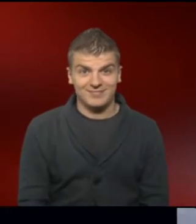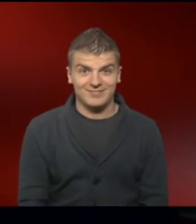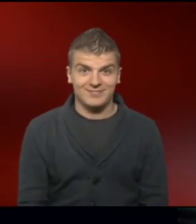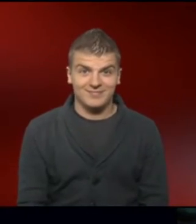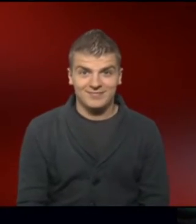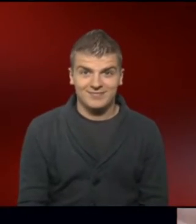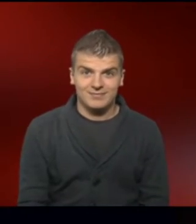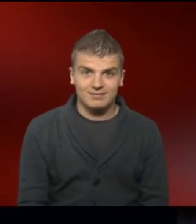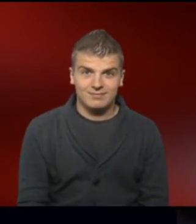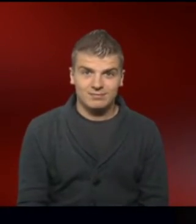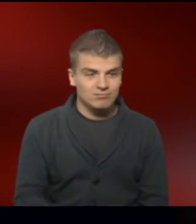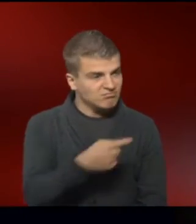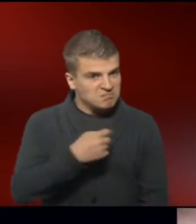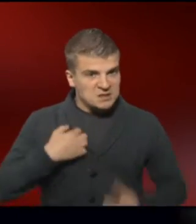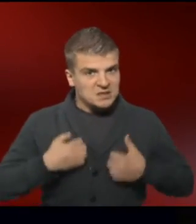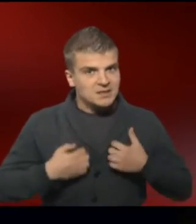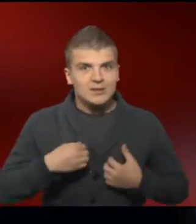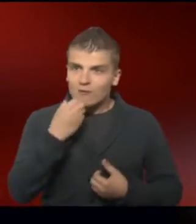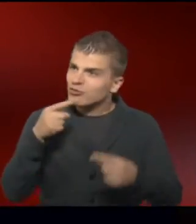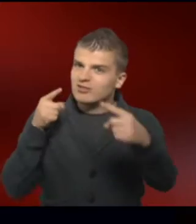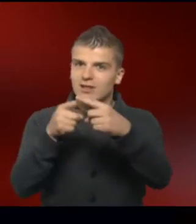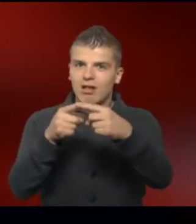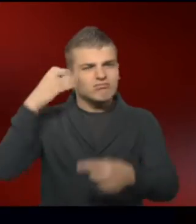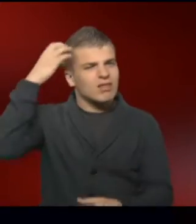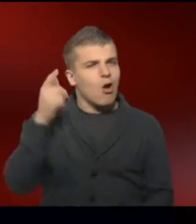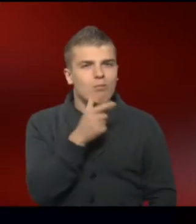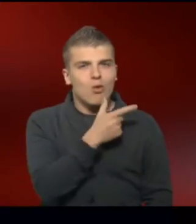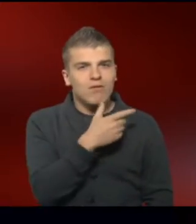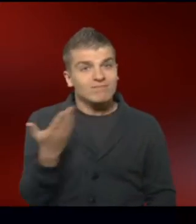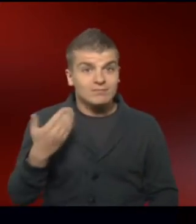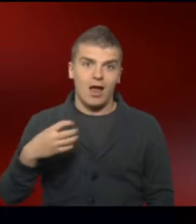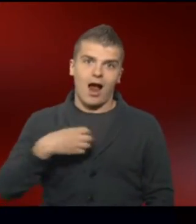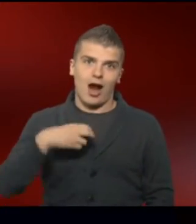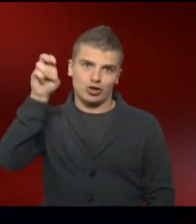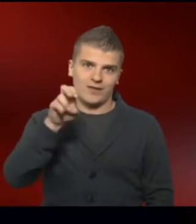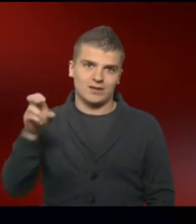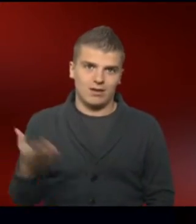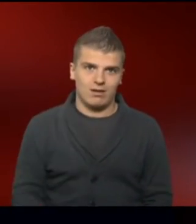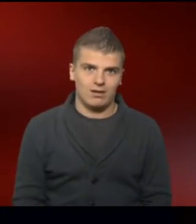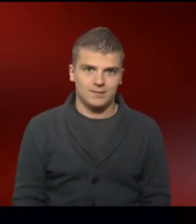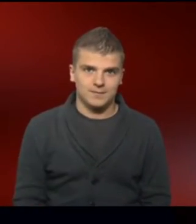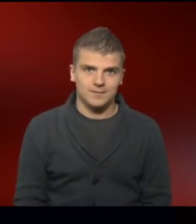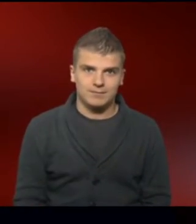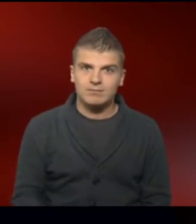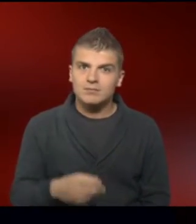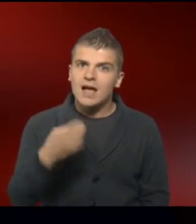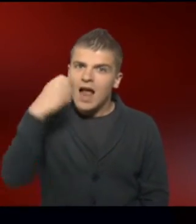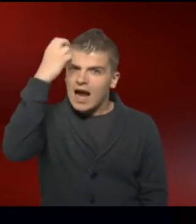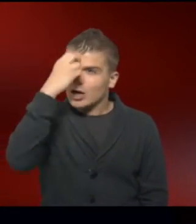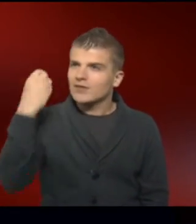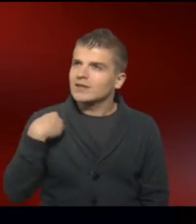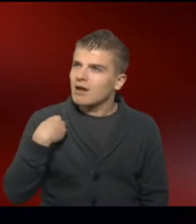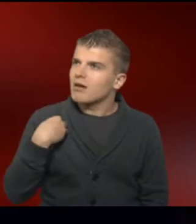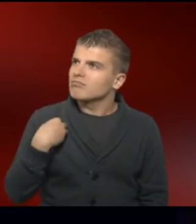Sie hat ehrgeizige Ziele. Ihr Traumberuf? Krankenschwester. Krankenschwesterberuf würde es als